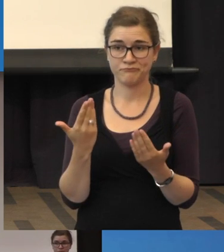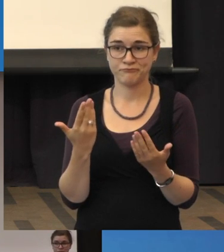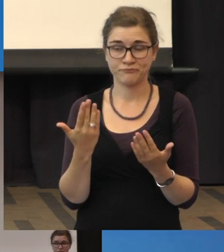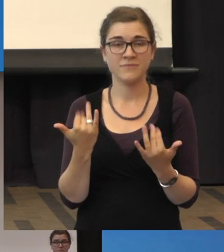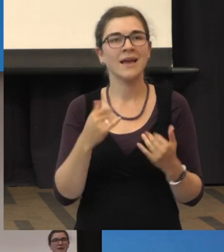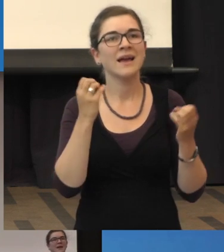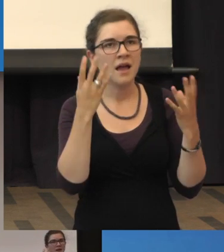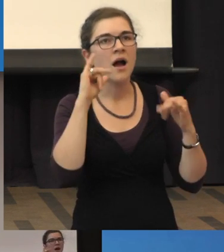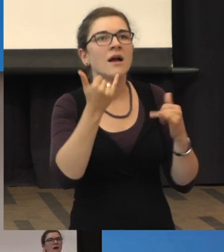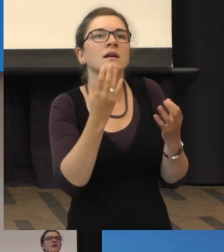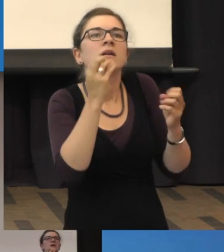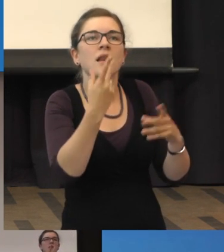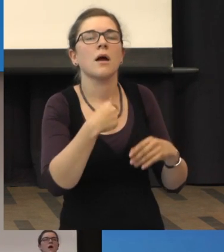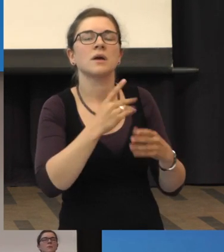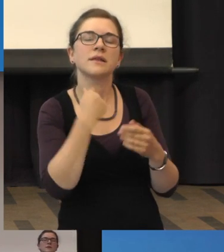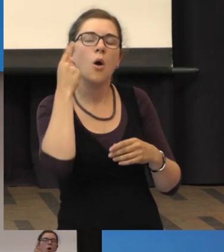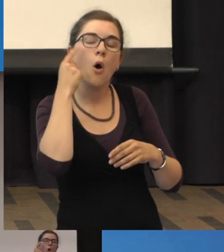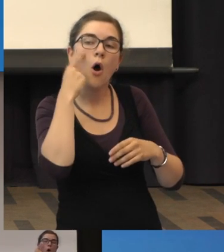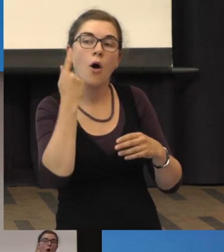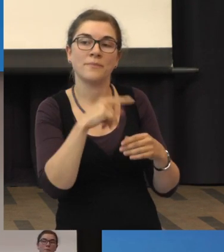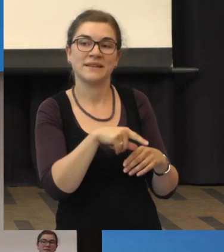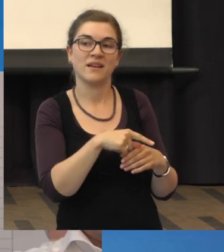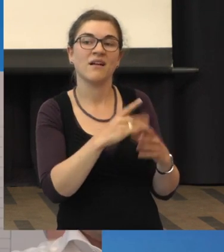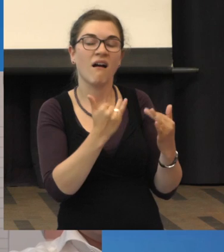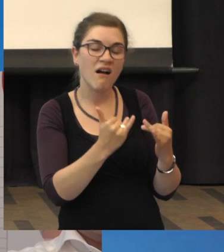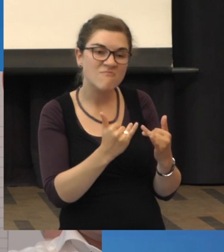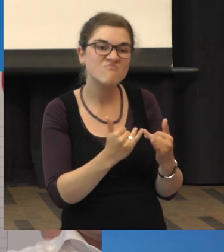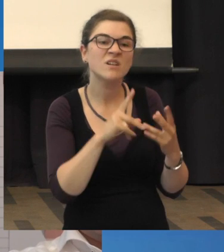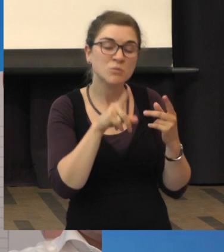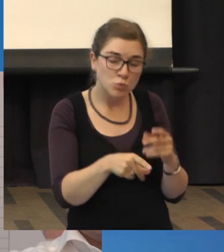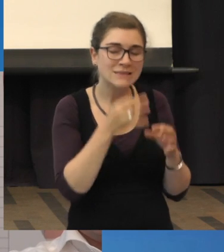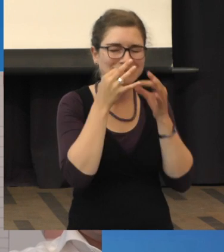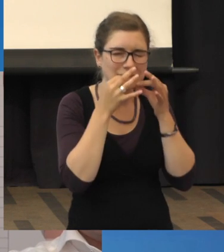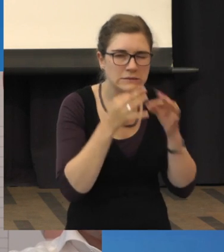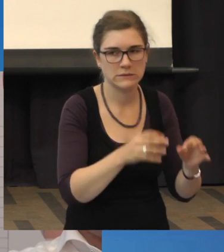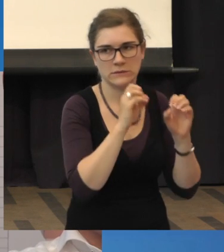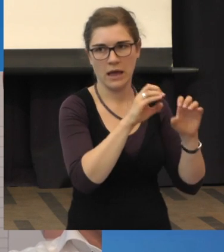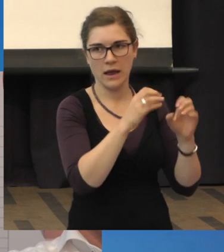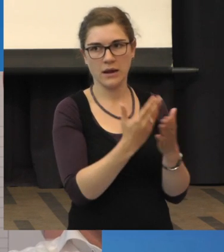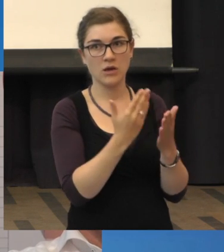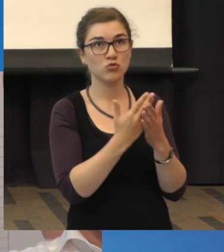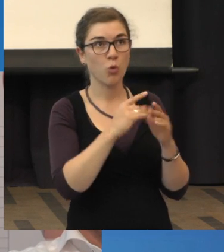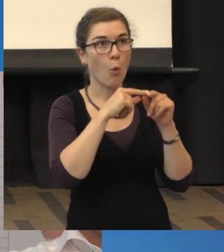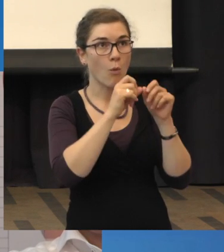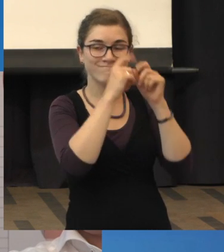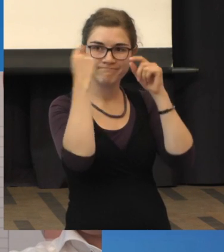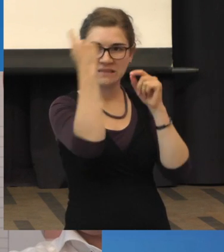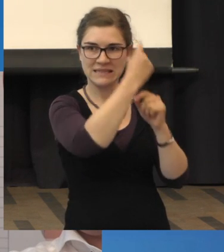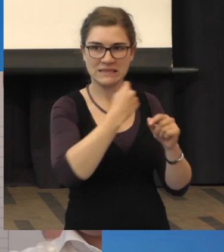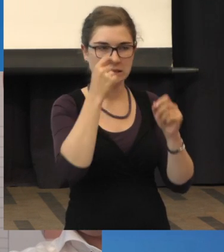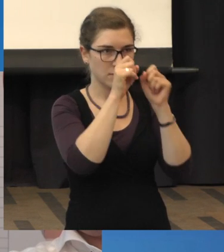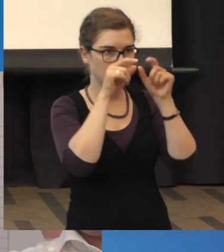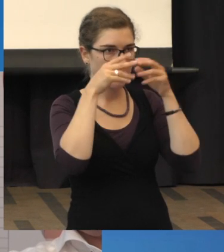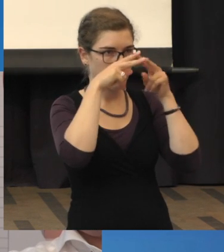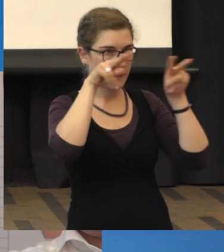Ja, sicherlich, denn also eine medizinische Abklärung bei einem solchen Gesichtsfeldausfall ist, denke ich,